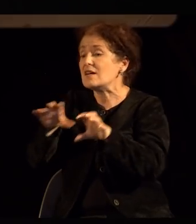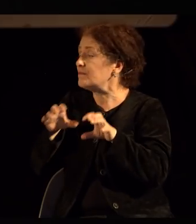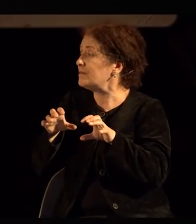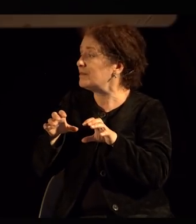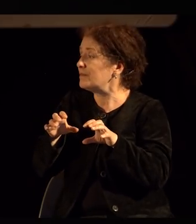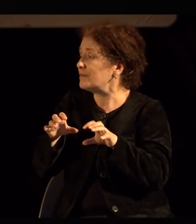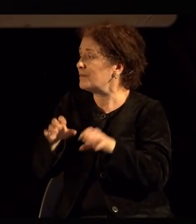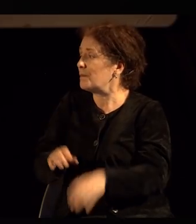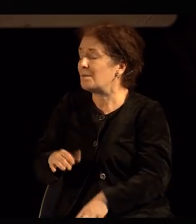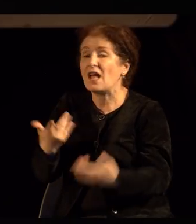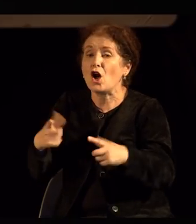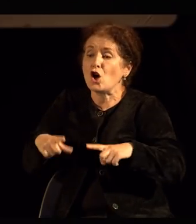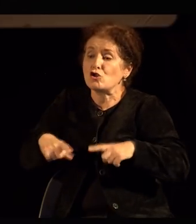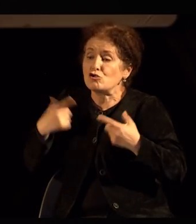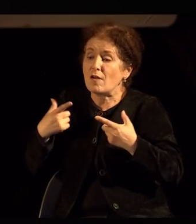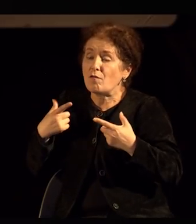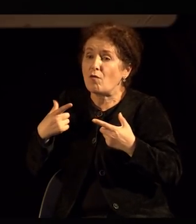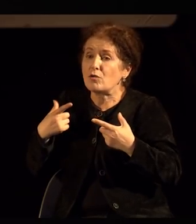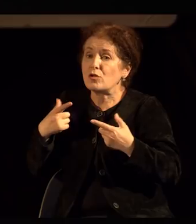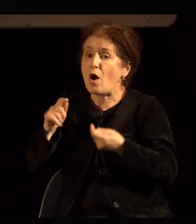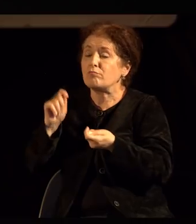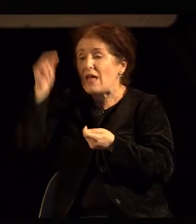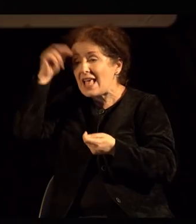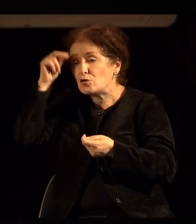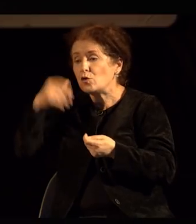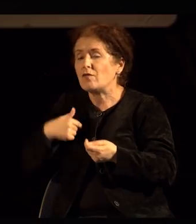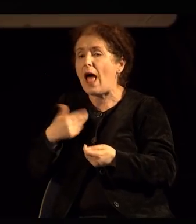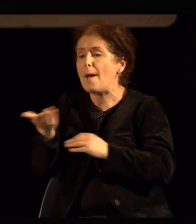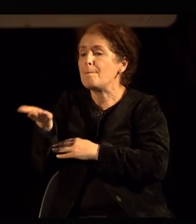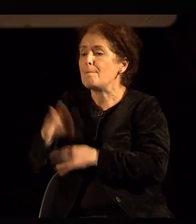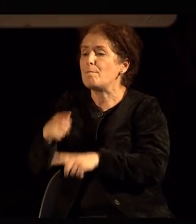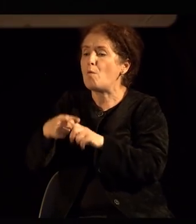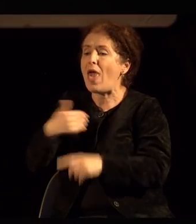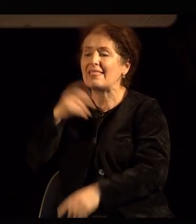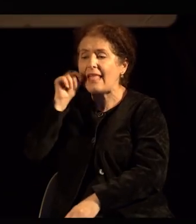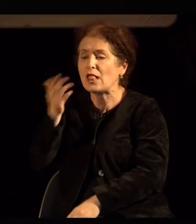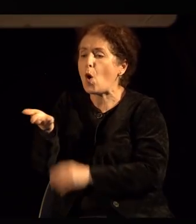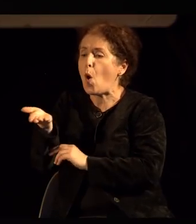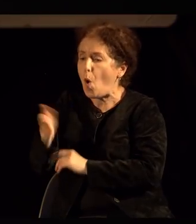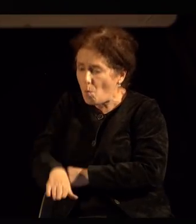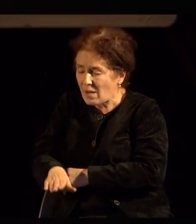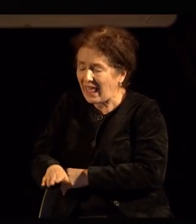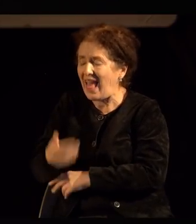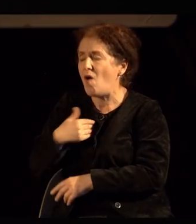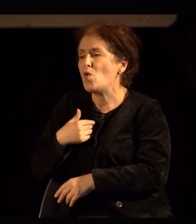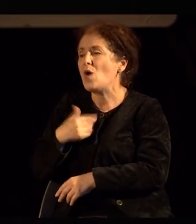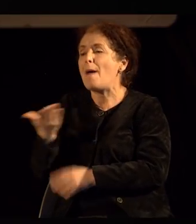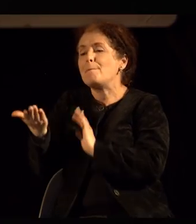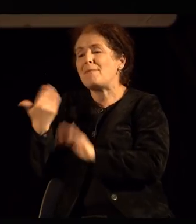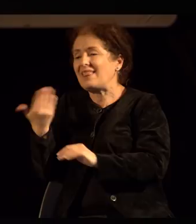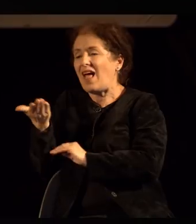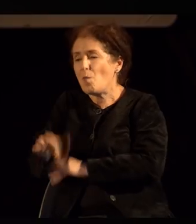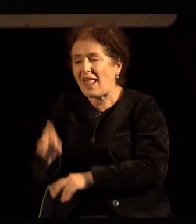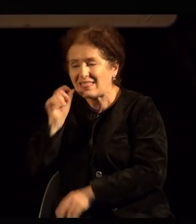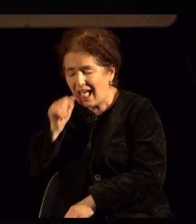живото-менувачко искуство, кога починам мојот татко и кога му ветив, дека единственото